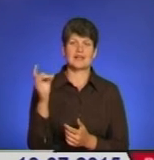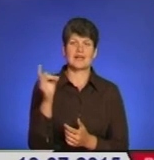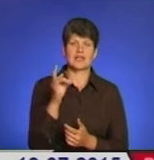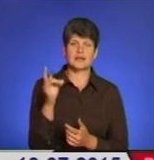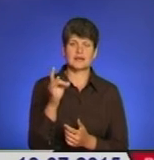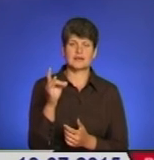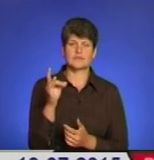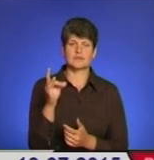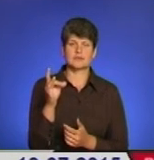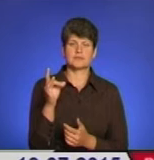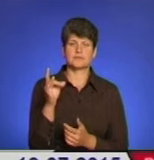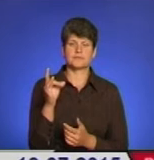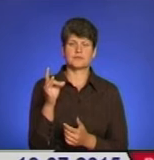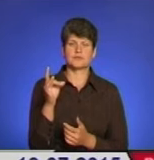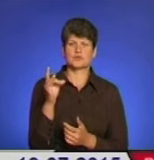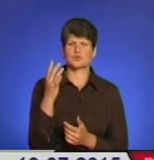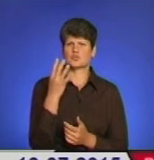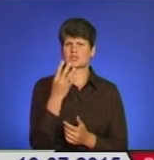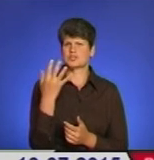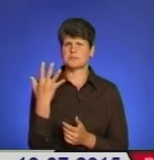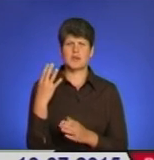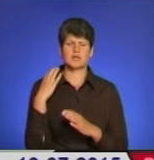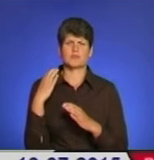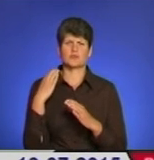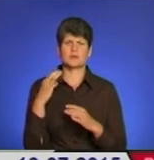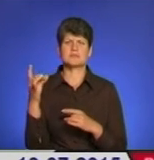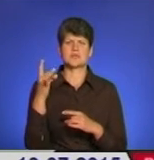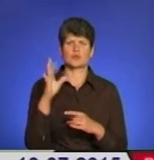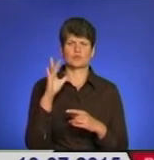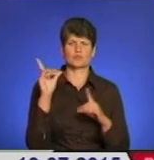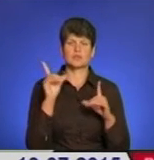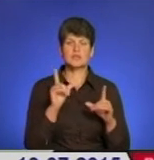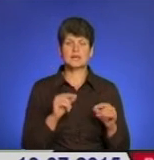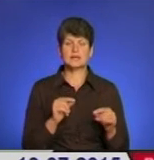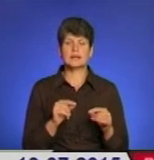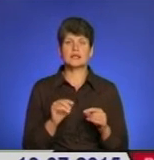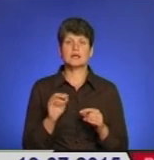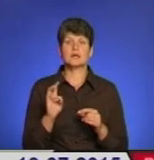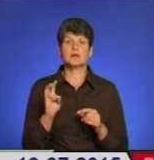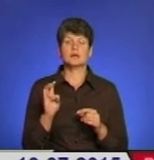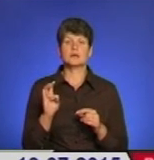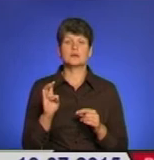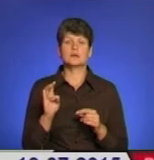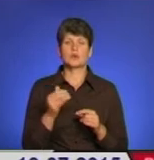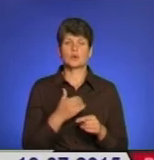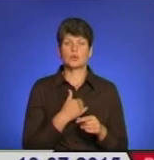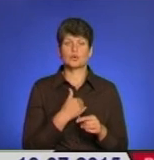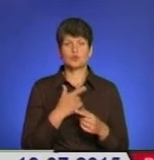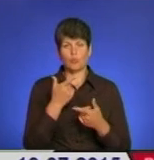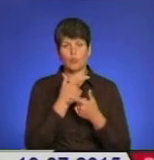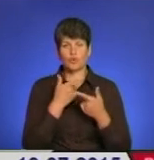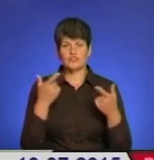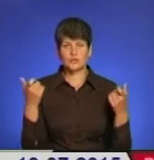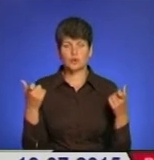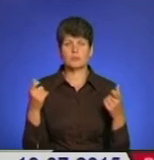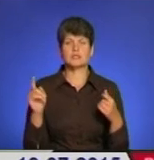там ще й 4 чи 5 автобусів, саме з районів будуть їхати. Ну, і хочу повідомити,